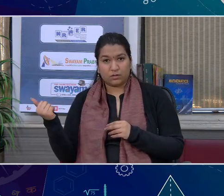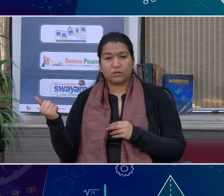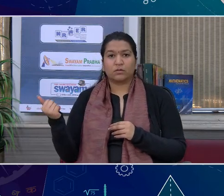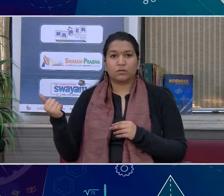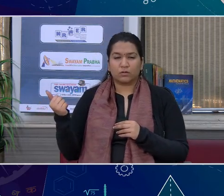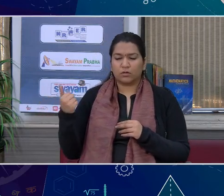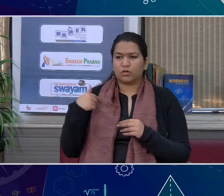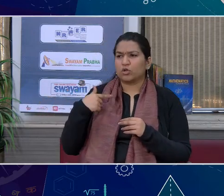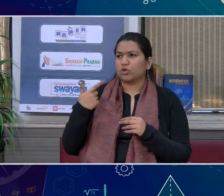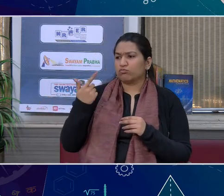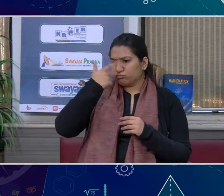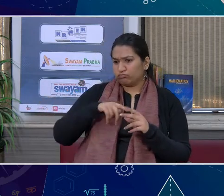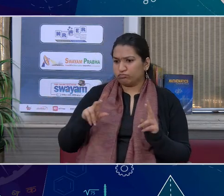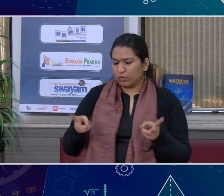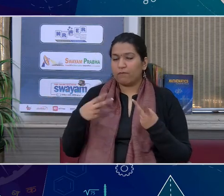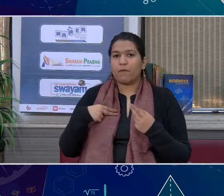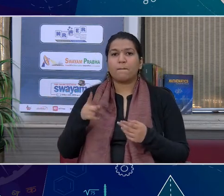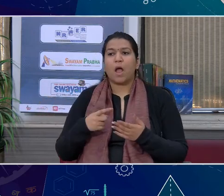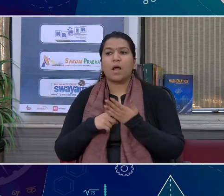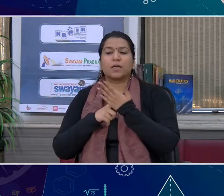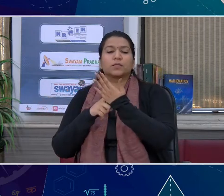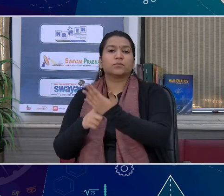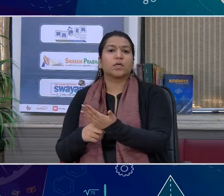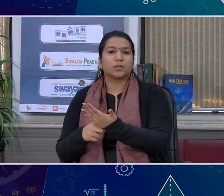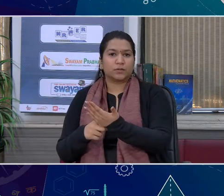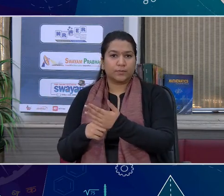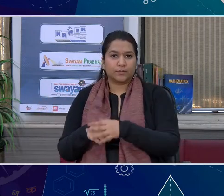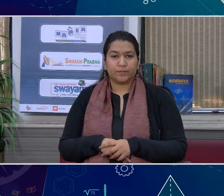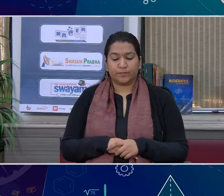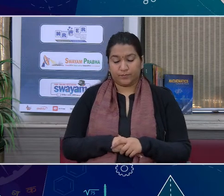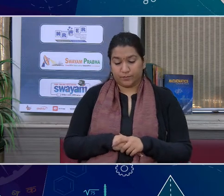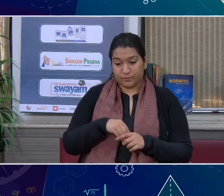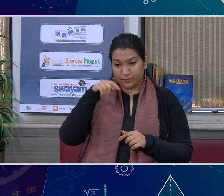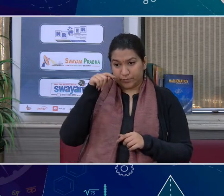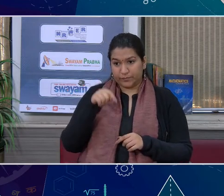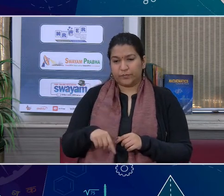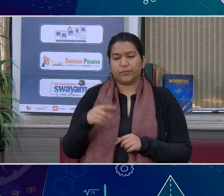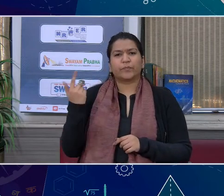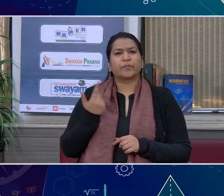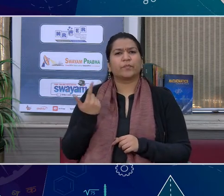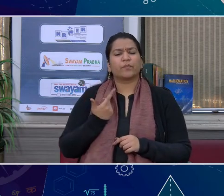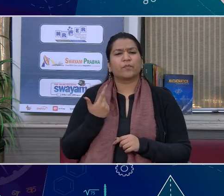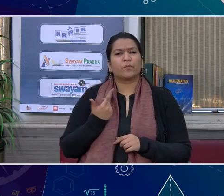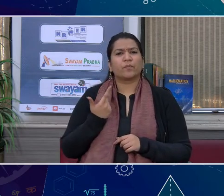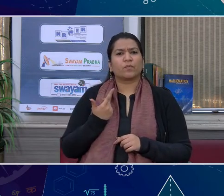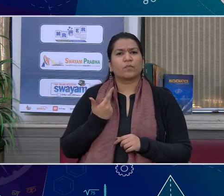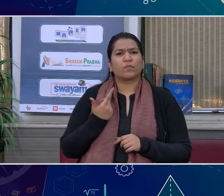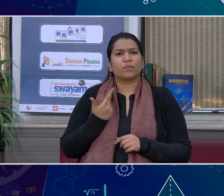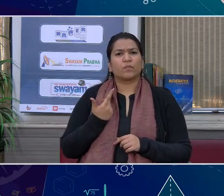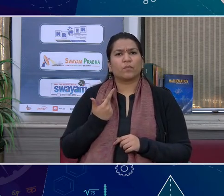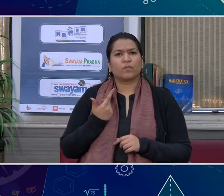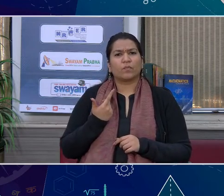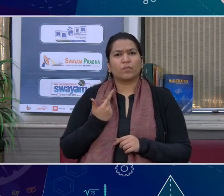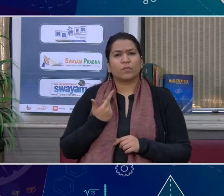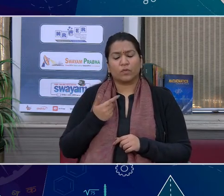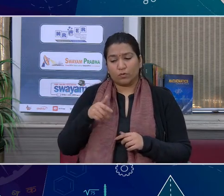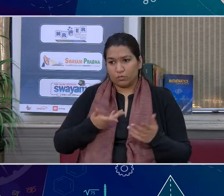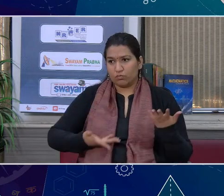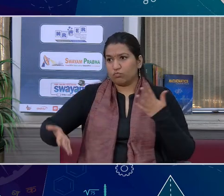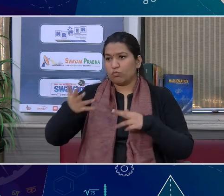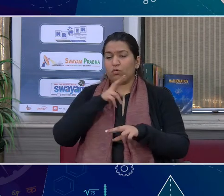दूसरों की यूनिकनेस की इज़त भी होगे हम सबसे बढ़ी बह lifestyle कि कोई भी नहीं